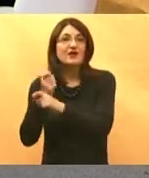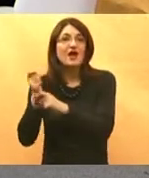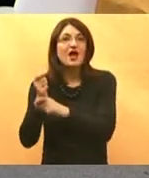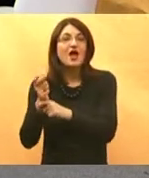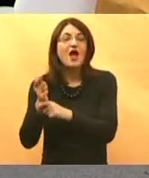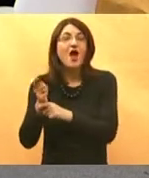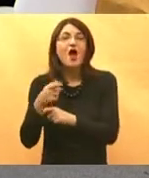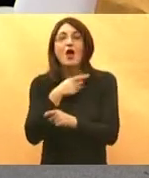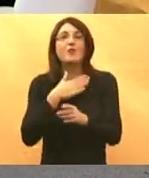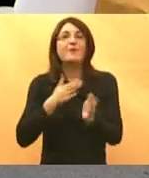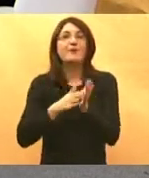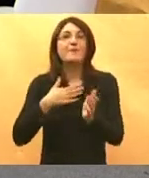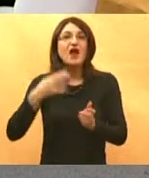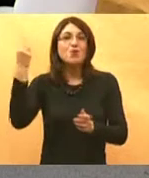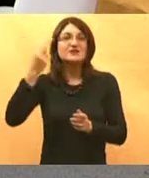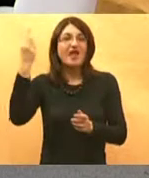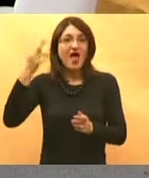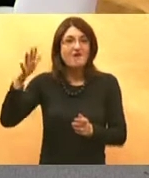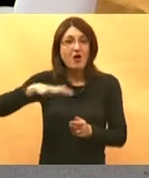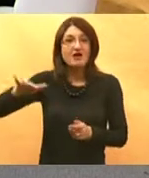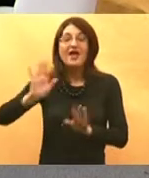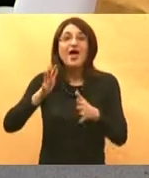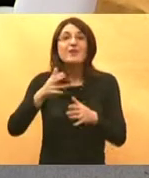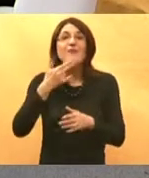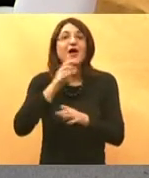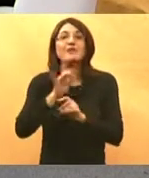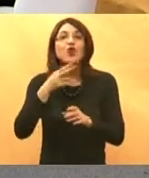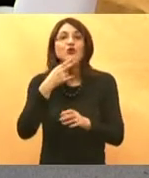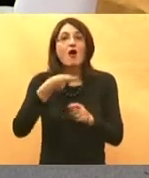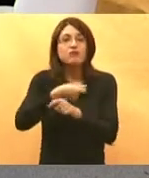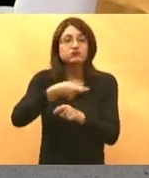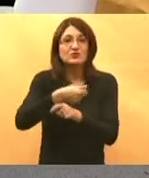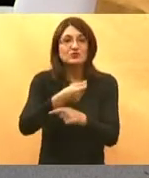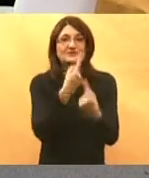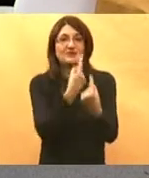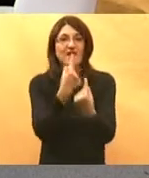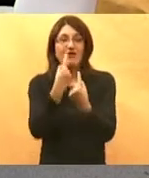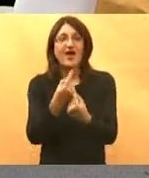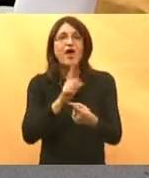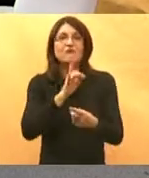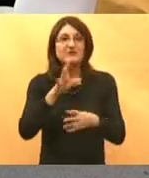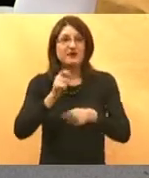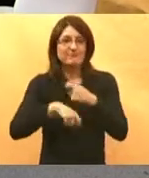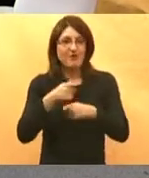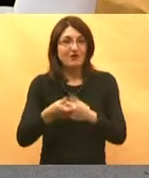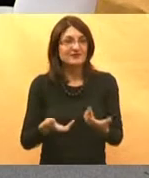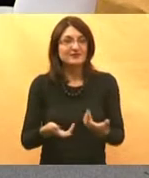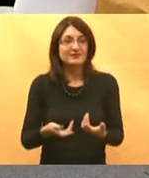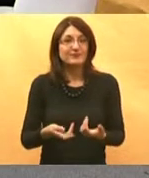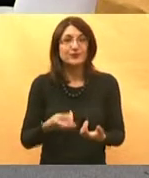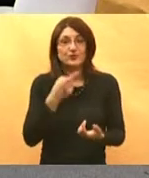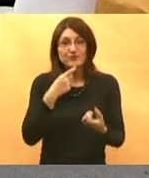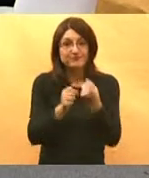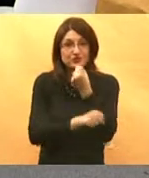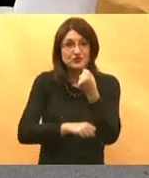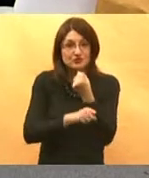Znate? U Slavonji nema nikog na birovu od lječnika. Specializacije kad se raspišu po bolničkim sustavima oni pokupe sve studente koji su